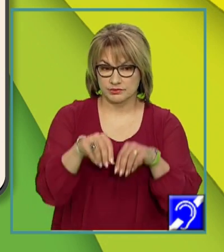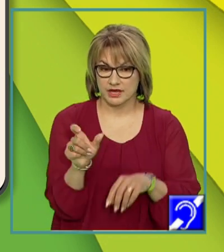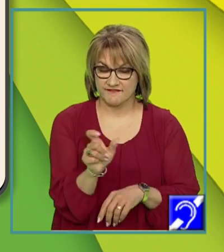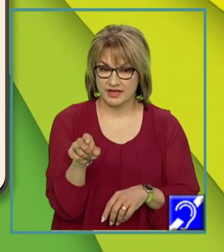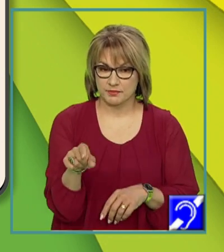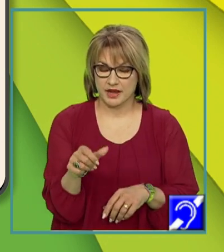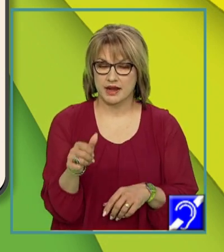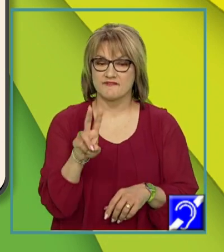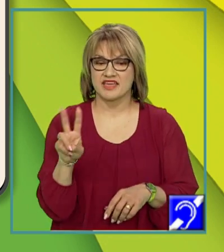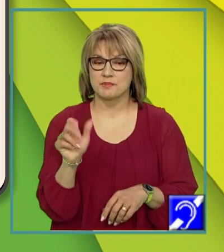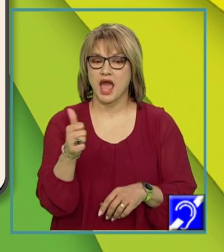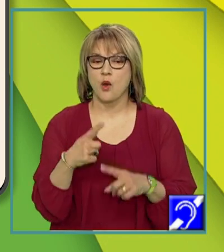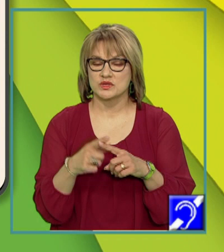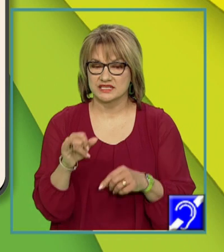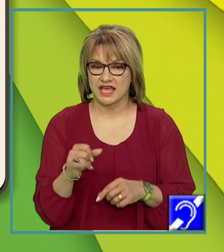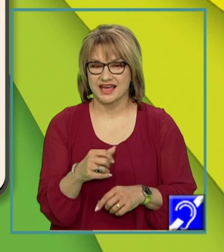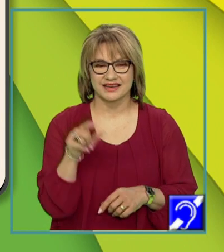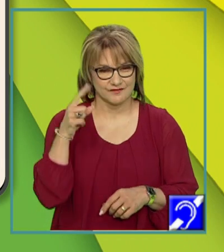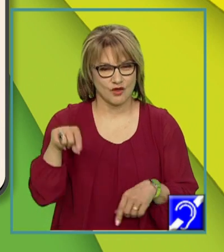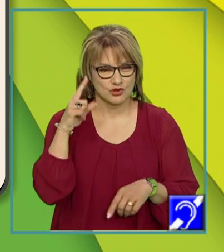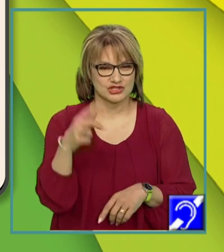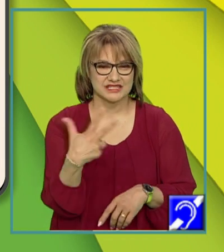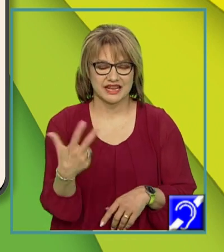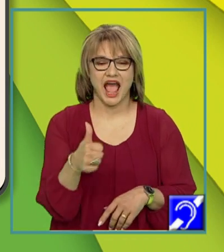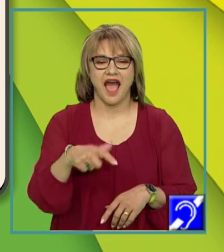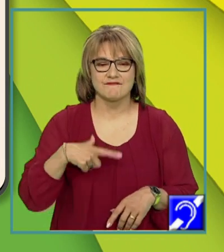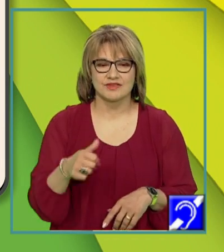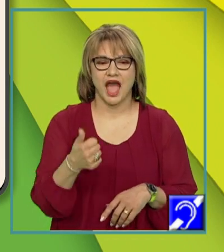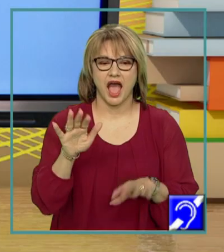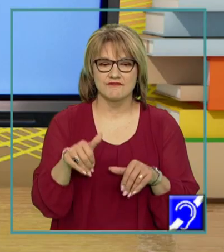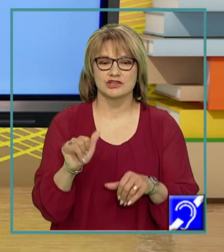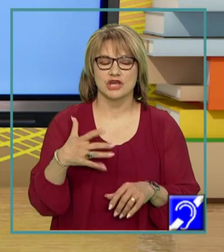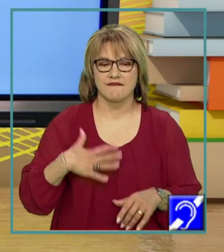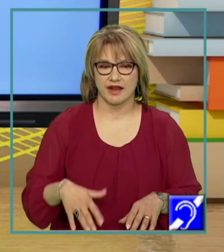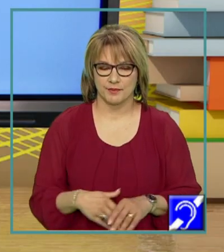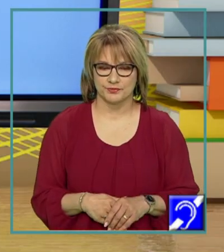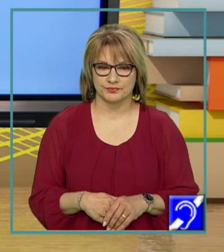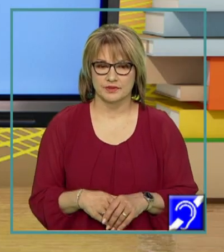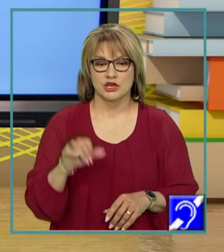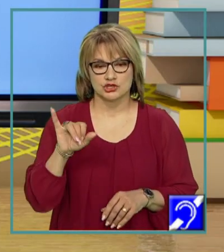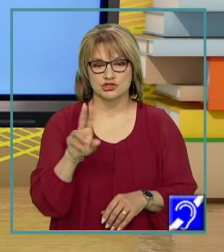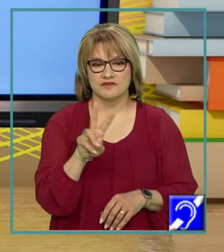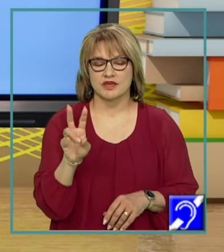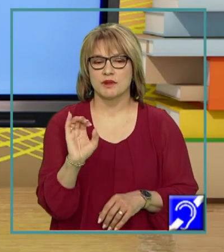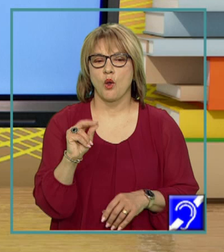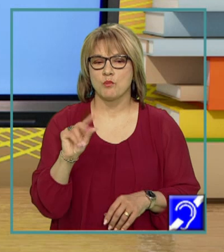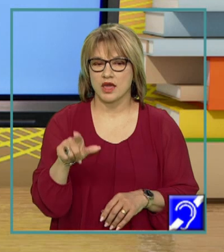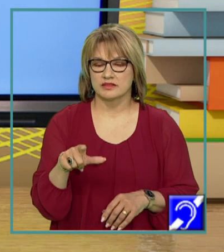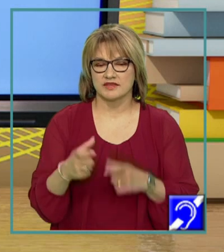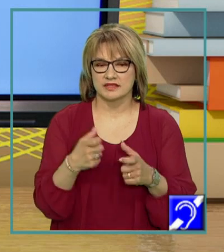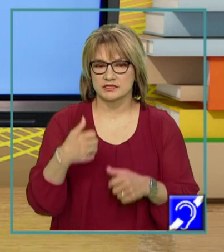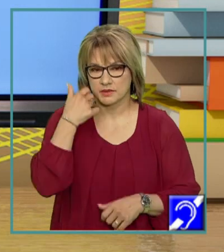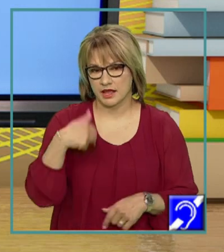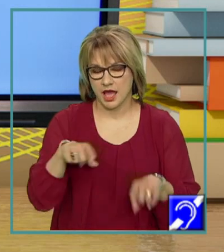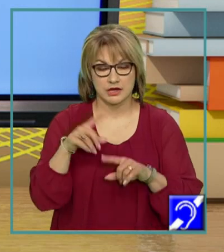auxiliare, cele trei verbe despre care știți, a fi, a avea și a vrea. Dar și verbele copulative, despre care